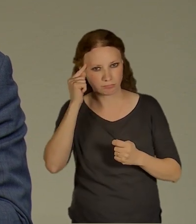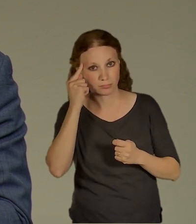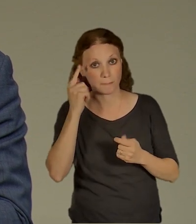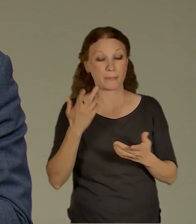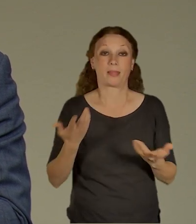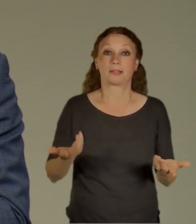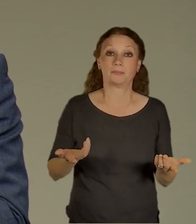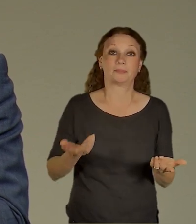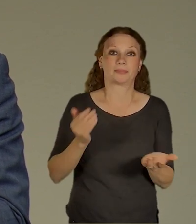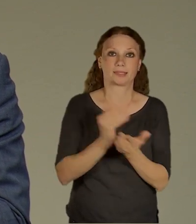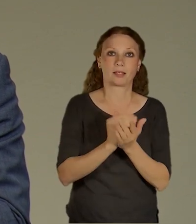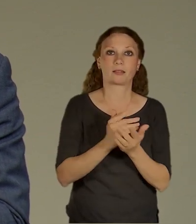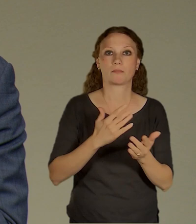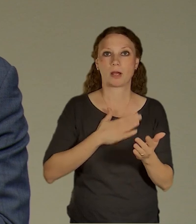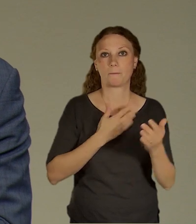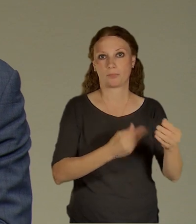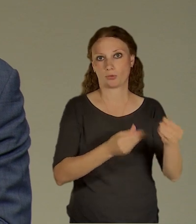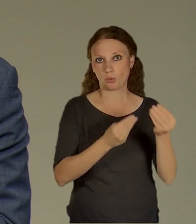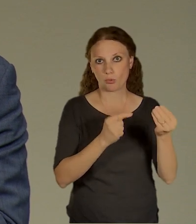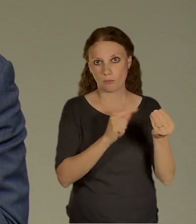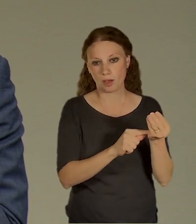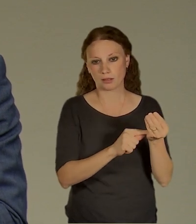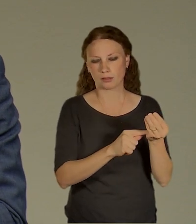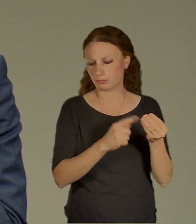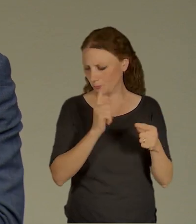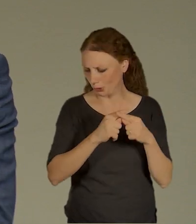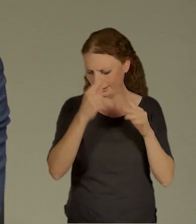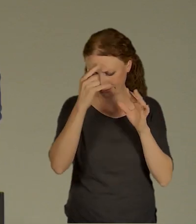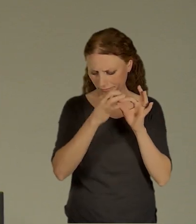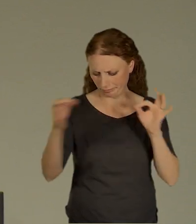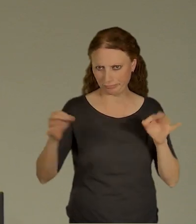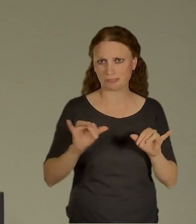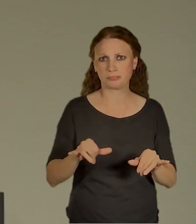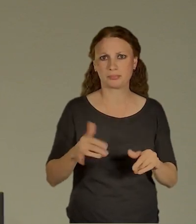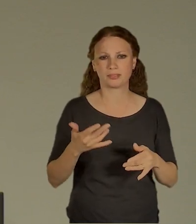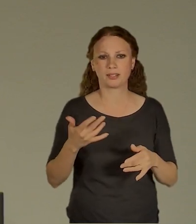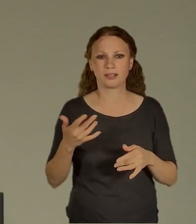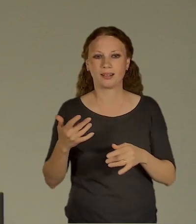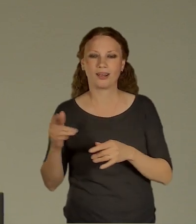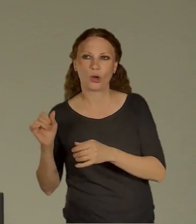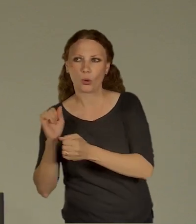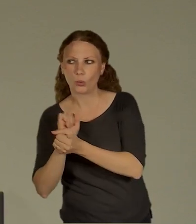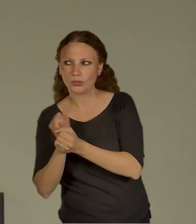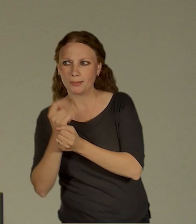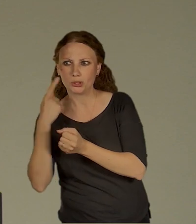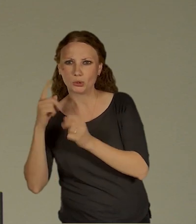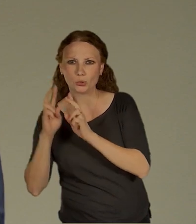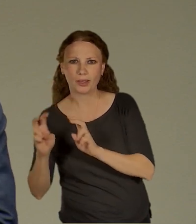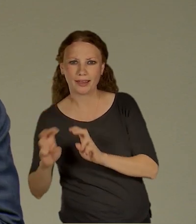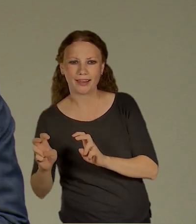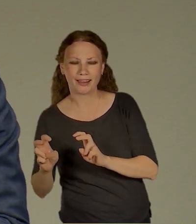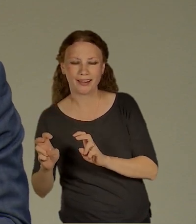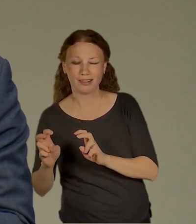k tomu poslouží dokument, který teď neznám přesný název, věděl by ho. Územní studie Pražského metropolitního regionu.